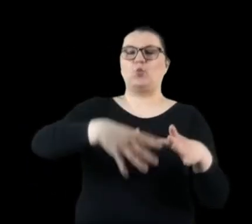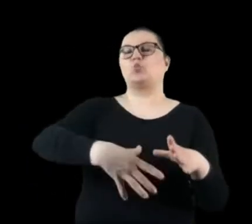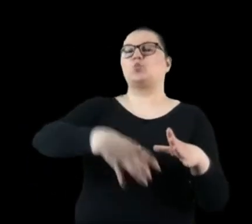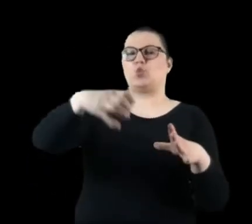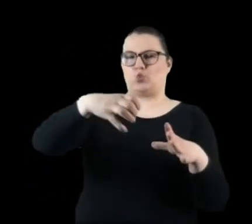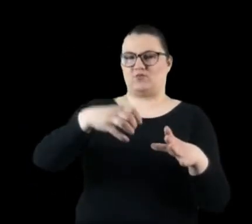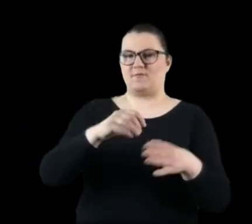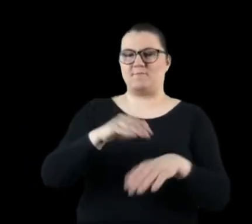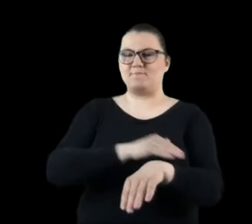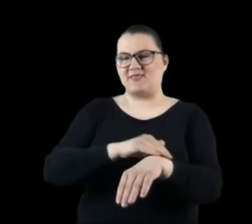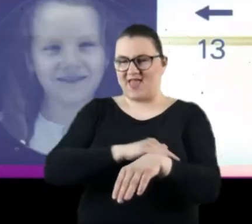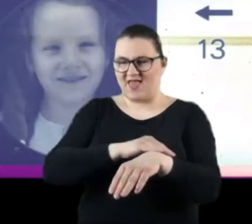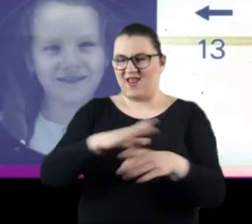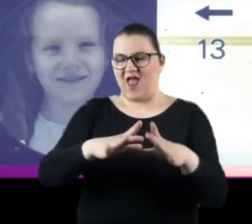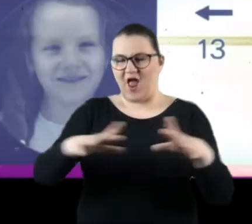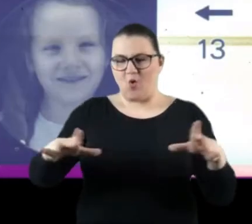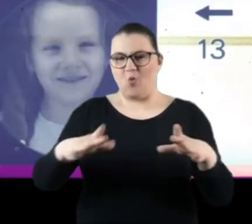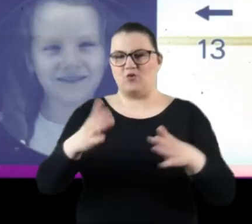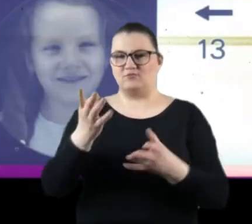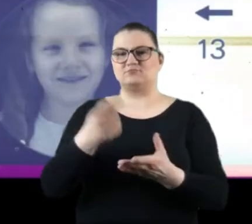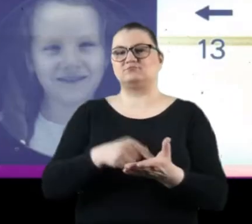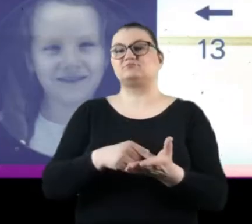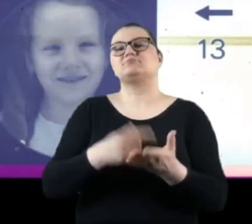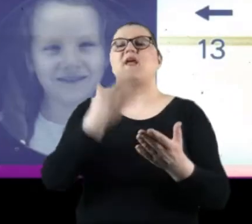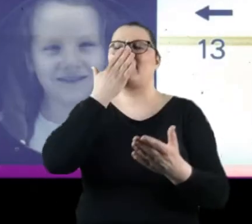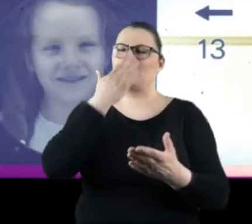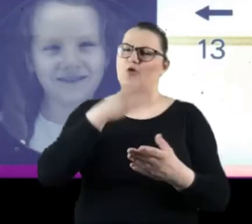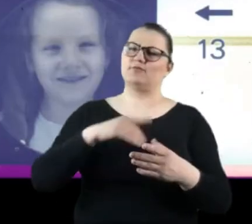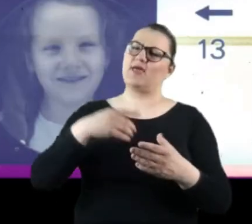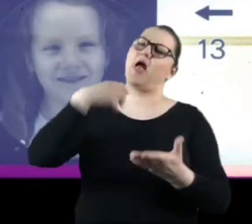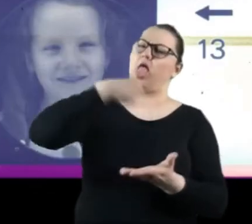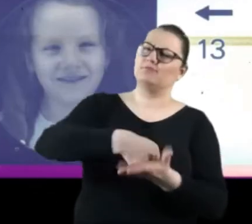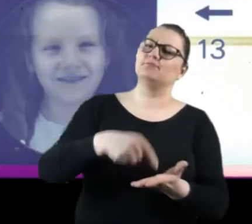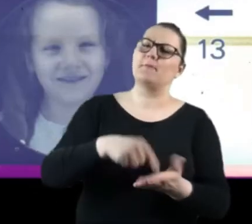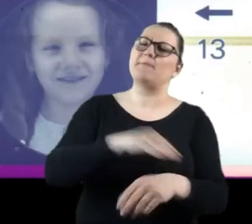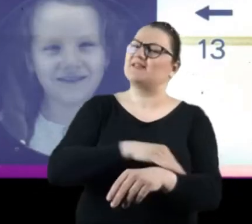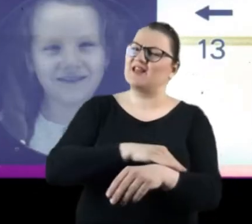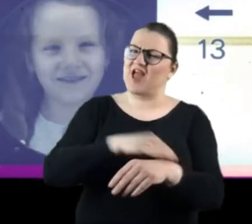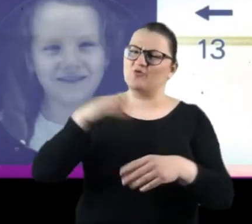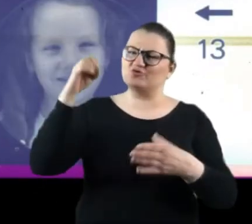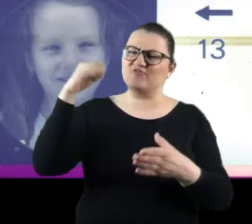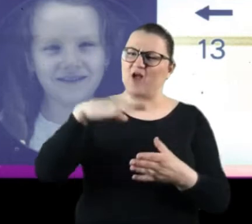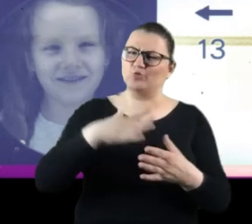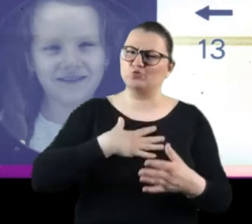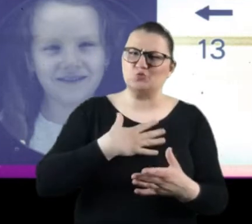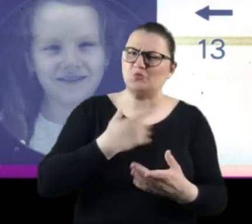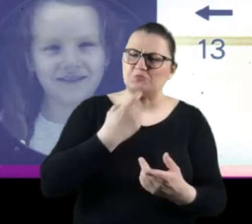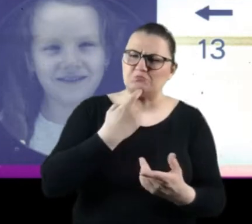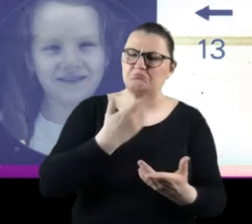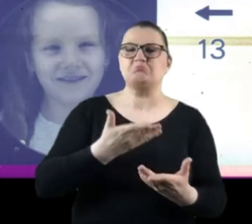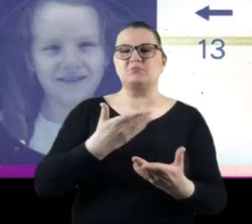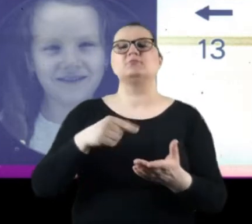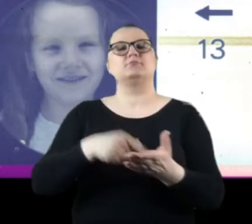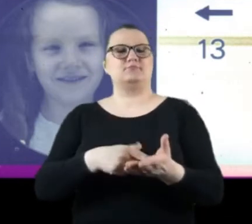utrwali. Zacznijmy od końca. Jakie mamy materiały światłoczułe dostępne aktualnie na rynku? Są to